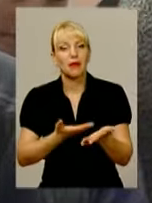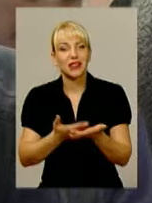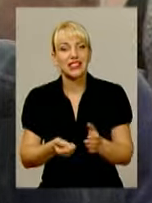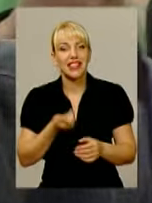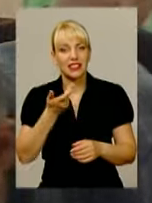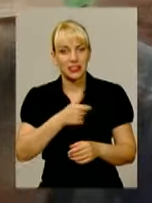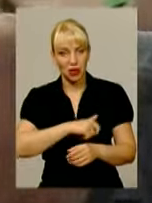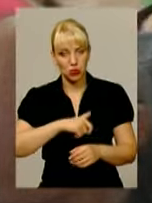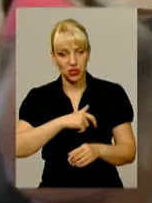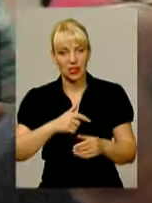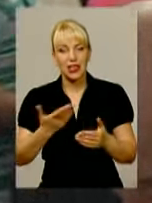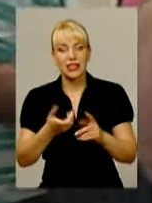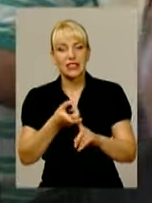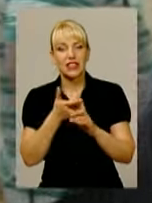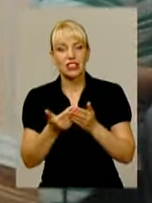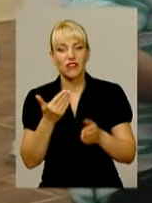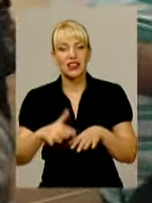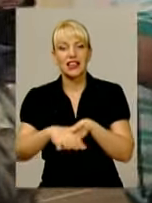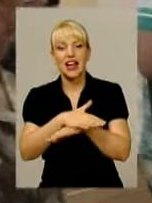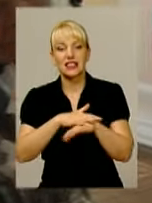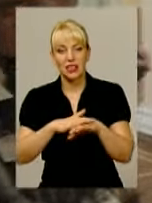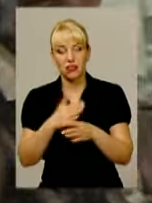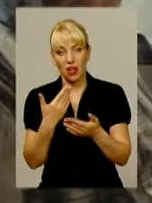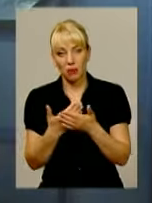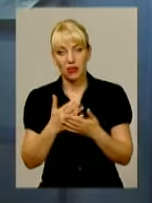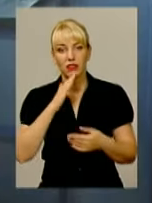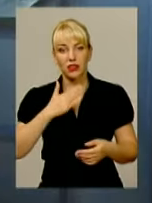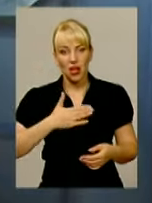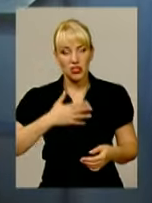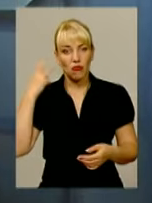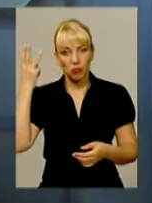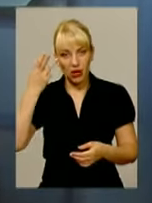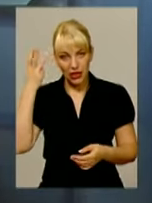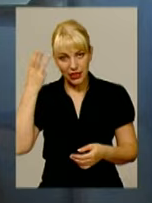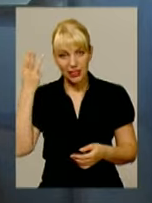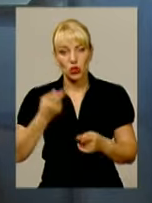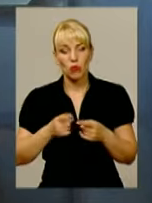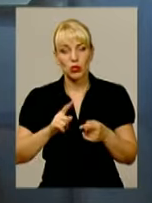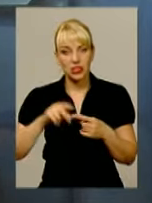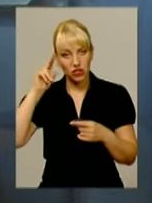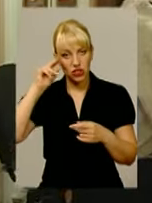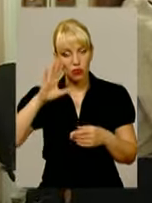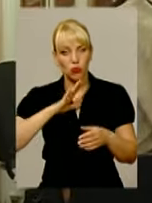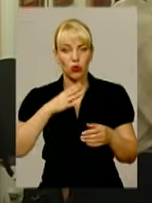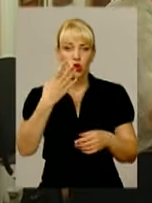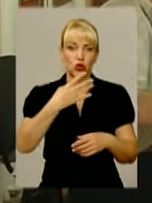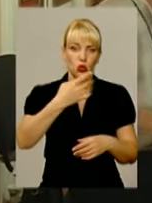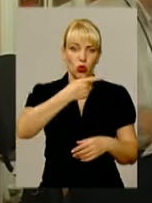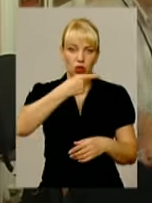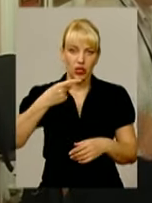чисельності населення територіальної громади. До прикладу, в нашому обласному центрі цей показник становив від 40 до 60